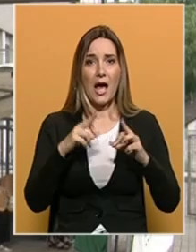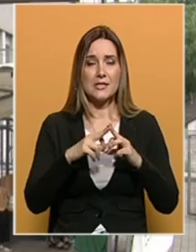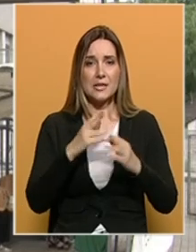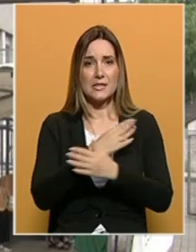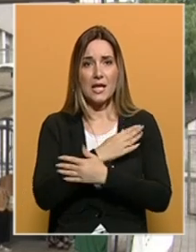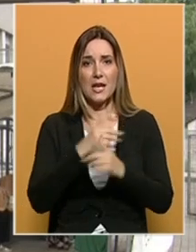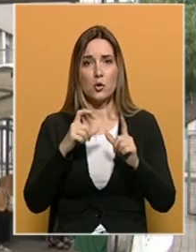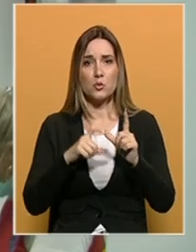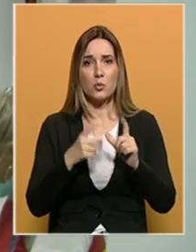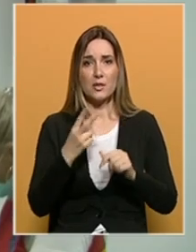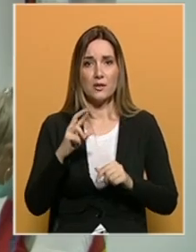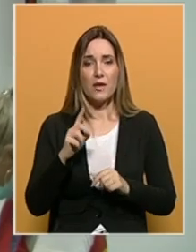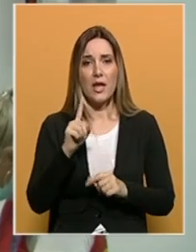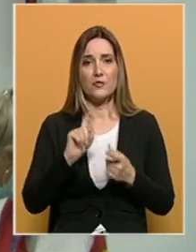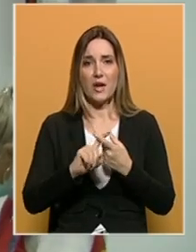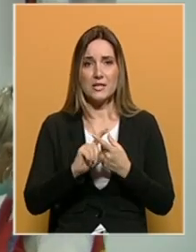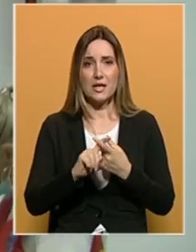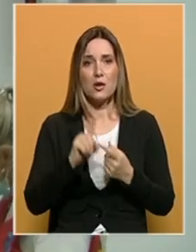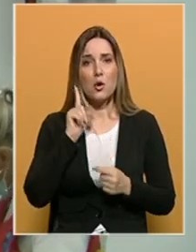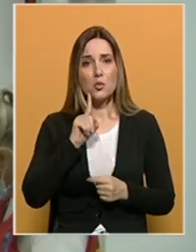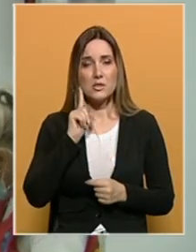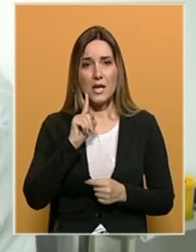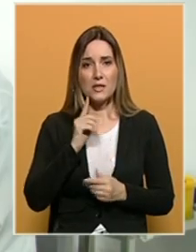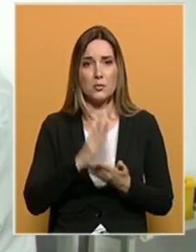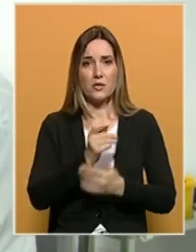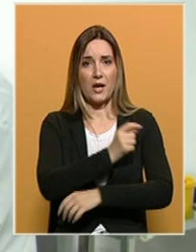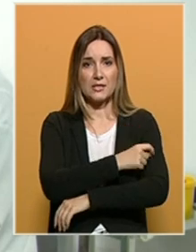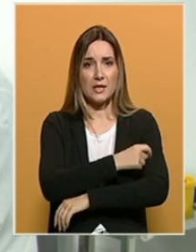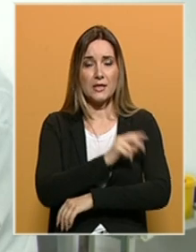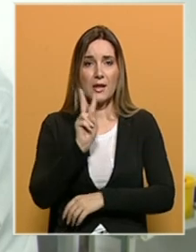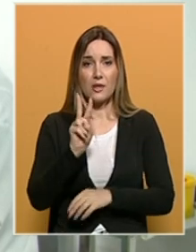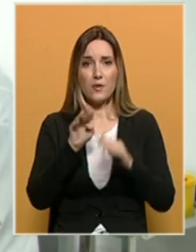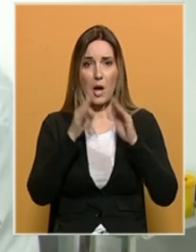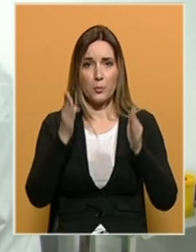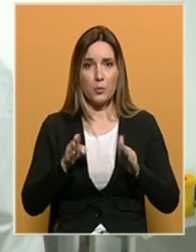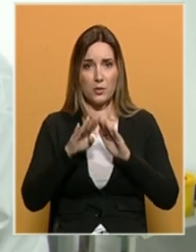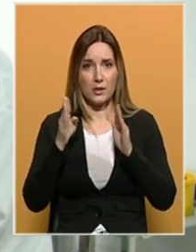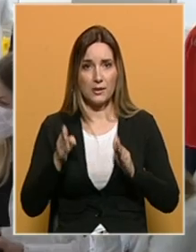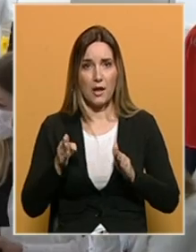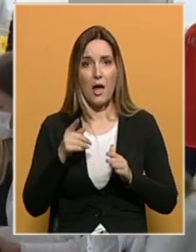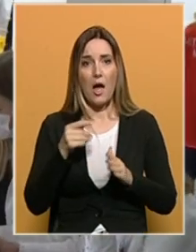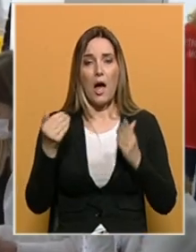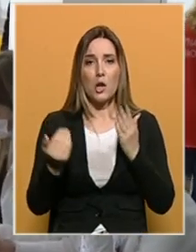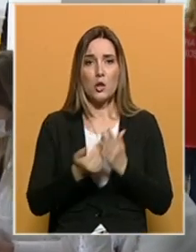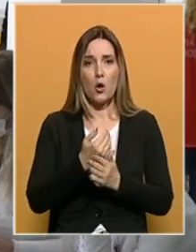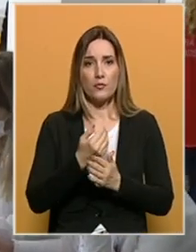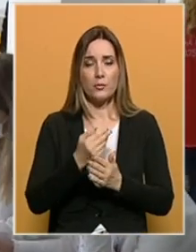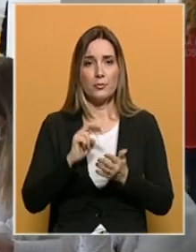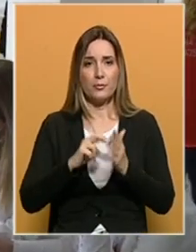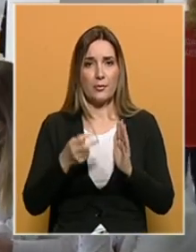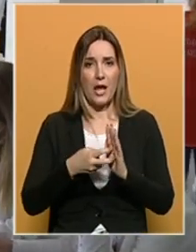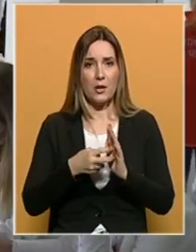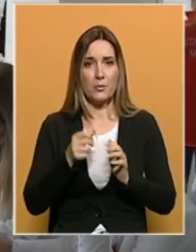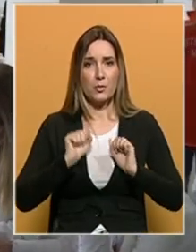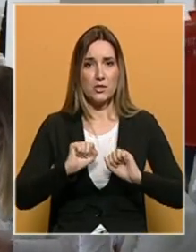Sputnikom B i Pfizerom. U Zenici će se provoditi vakcinacija na dva punkta, a novim revidiranim planom